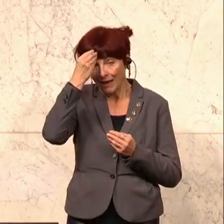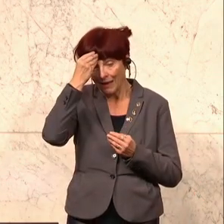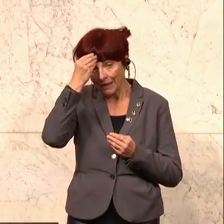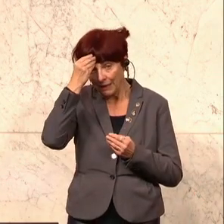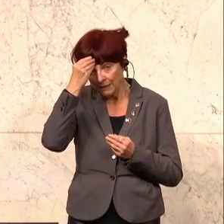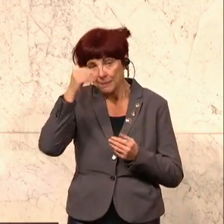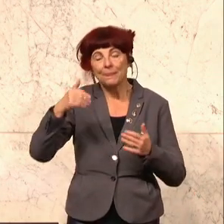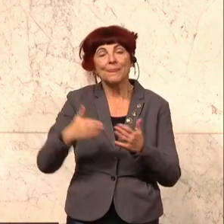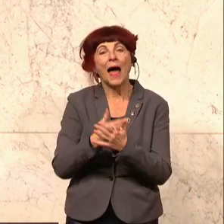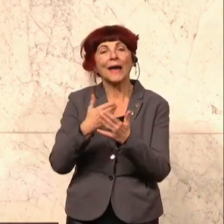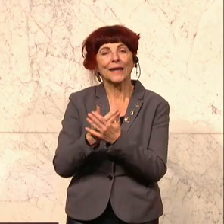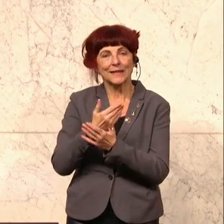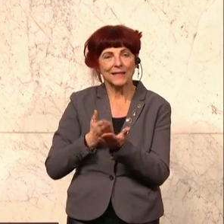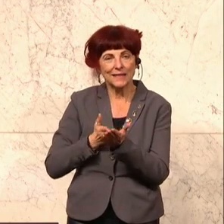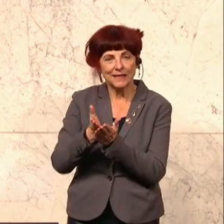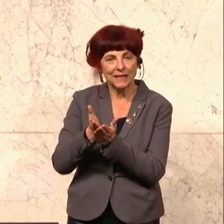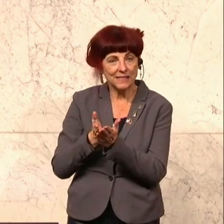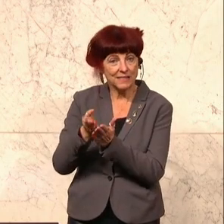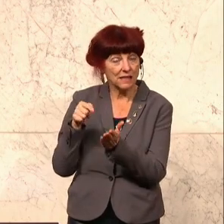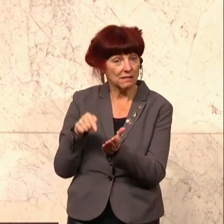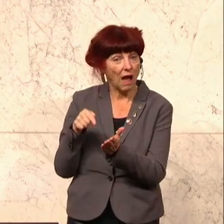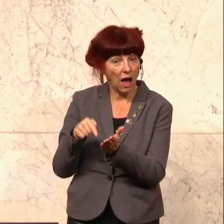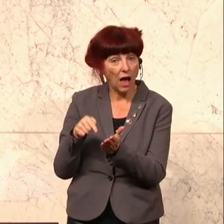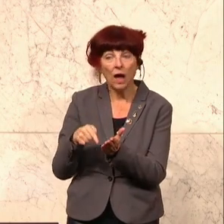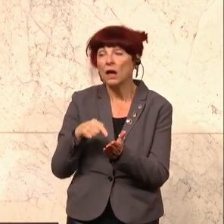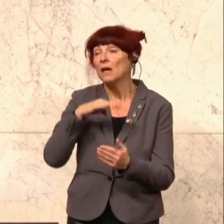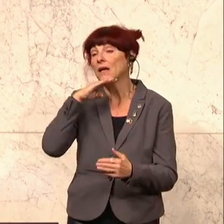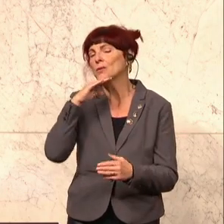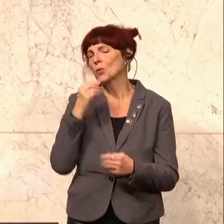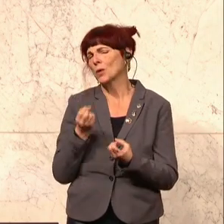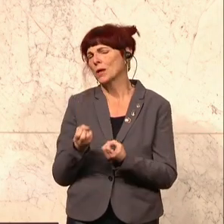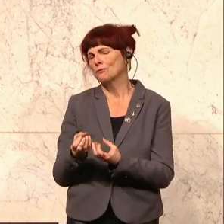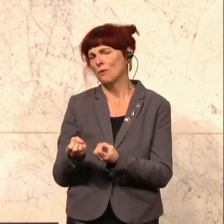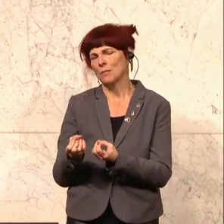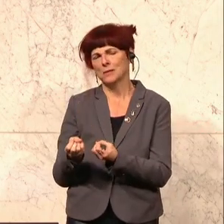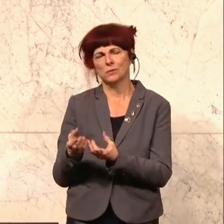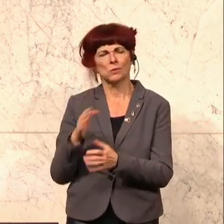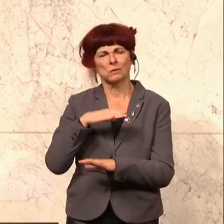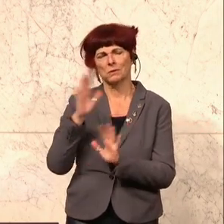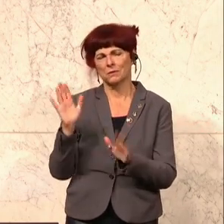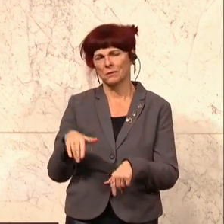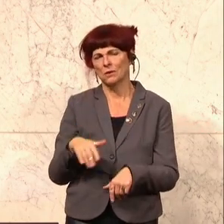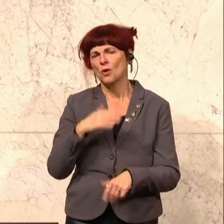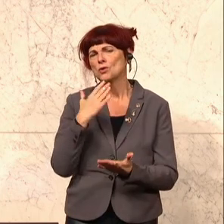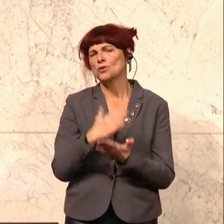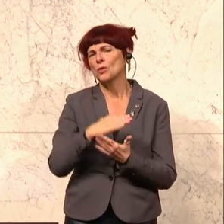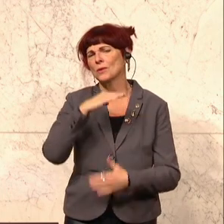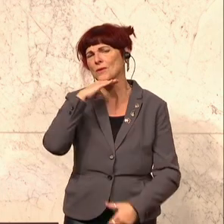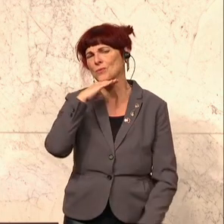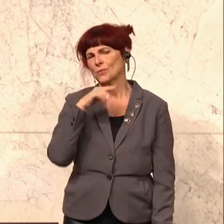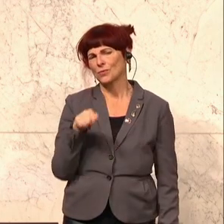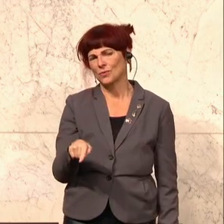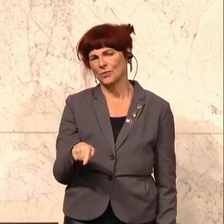Nachrichtendiensten mangelt es nicht an Informationen, von denen haben Sie jetzt schon genug.